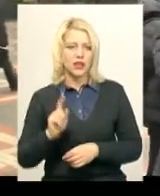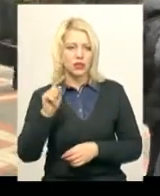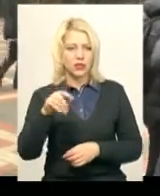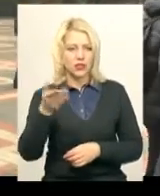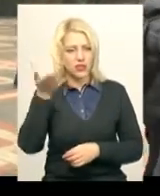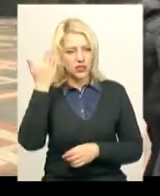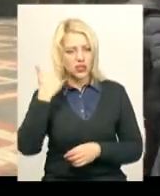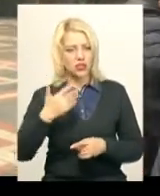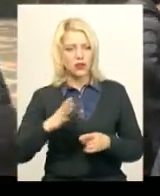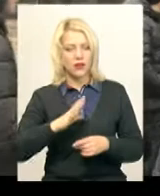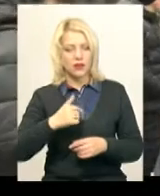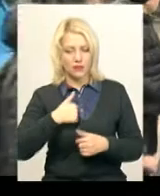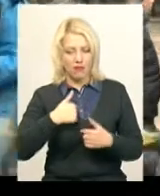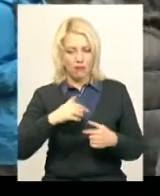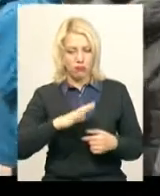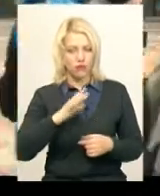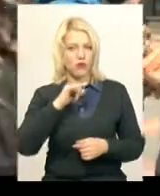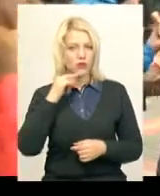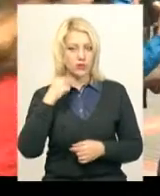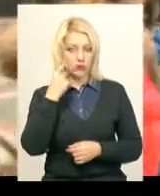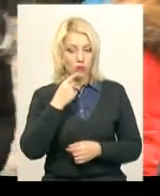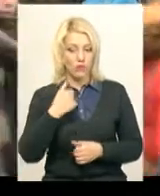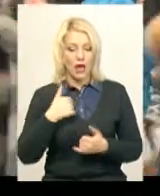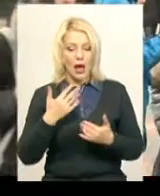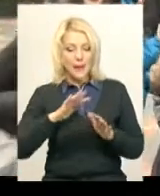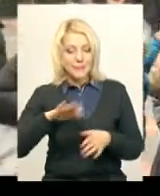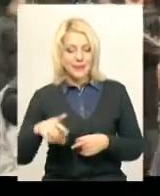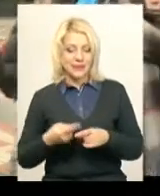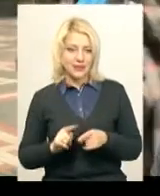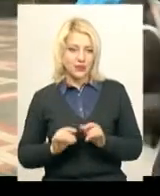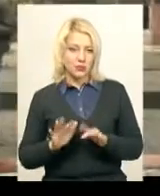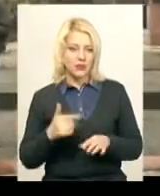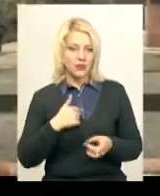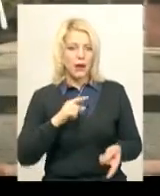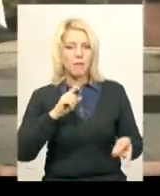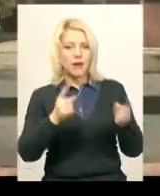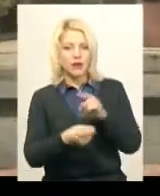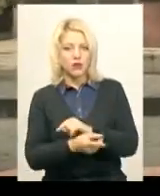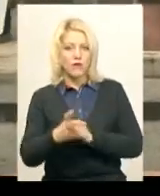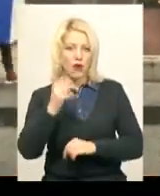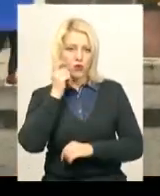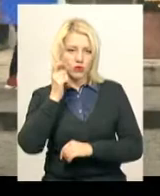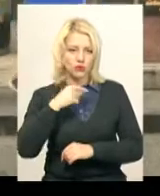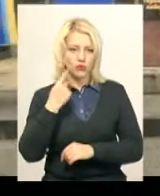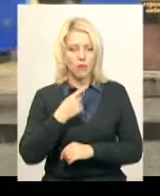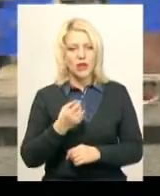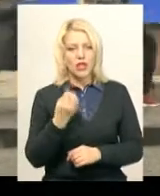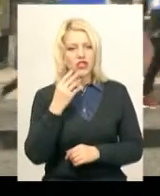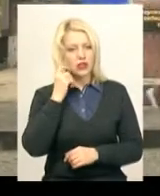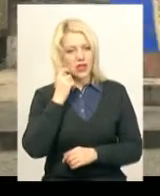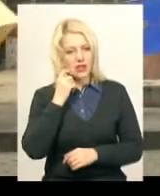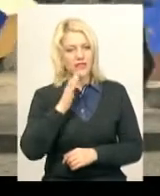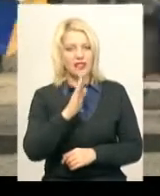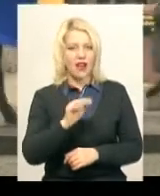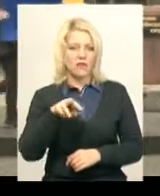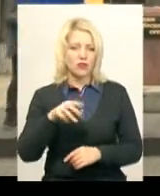раніше, коли був російськомовний, я зараз вже після цих самих подій перейшов на українську мову. 14-річний Віталій Малащук цьогоріч